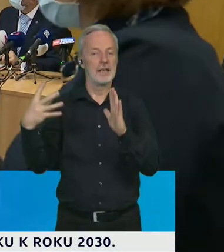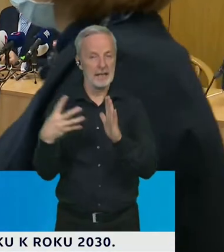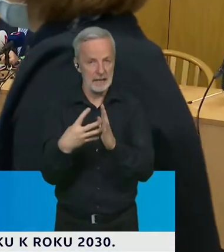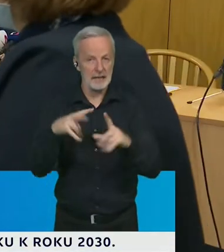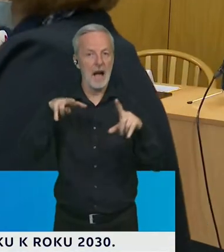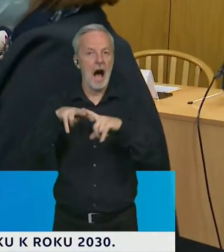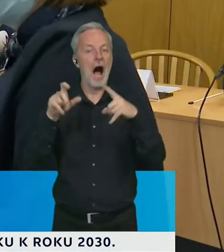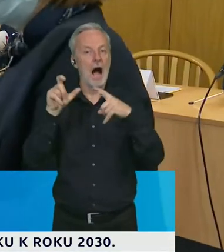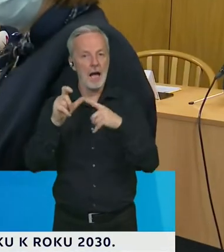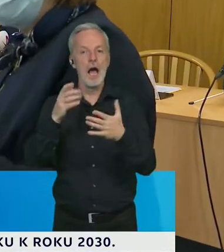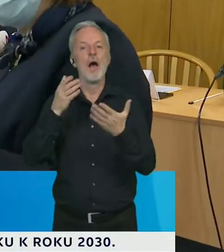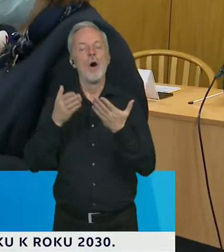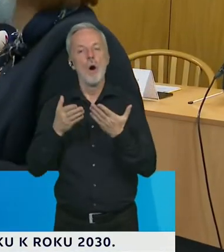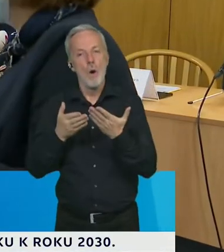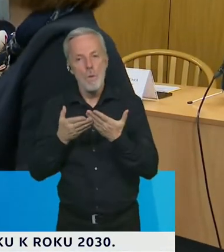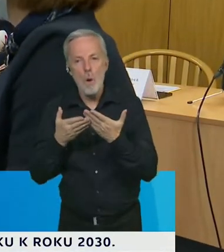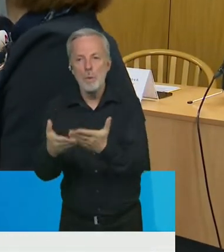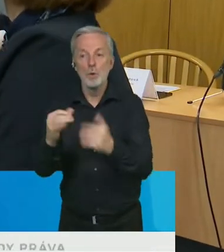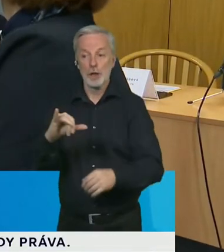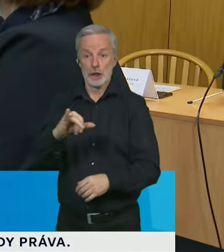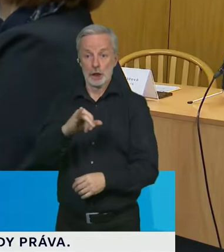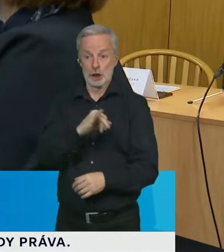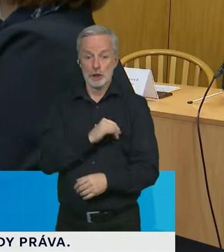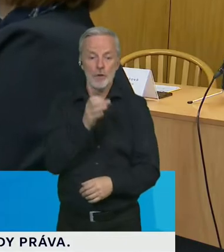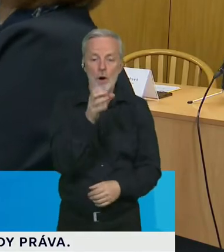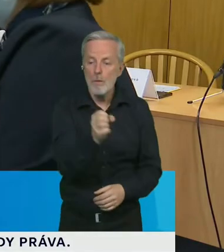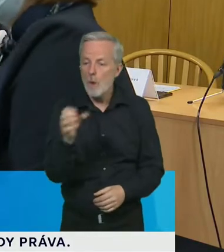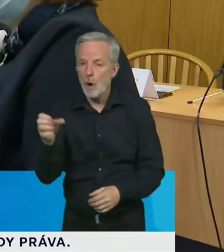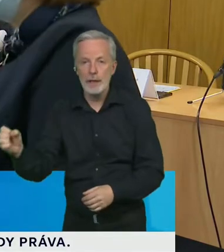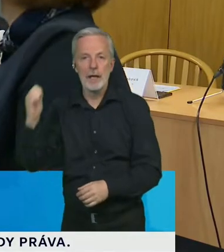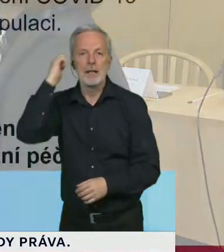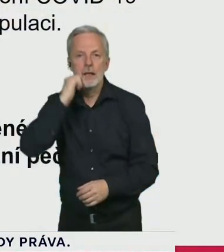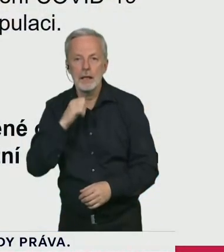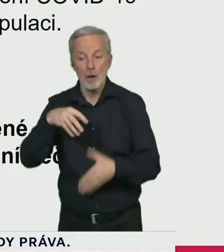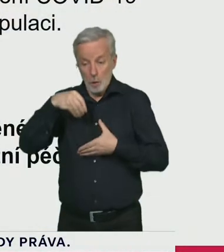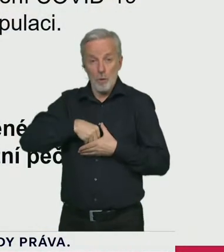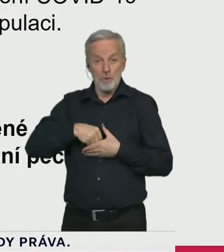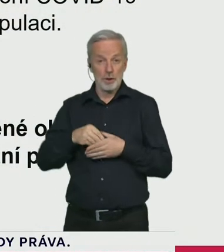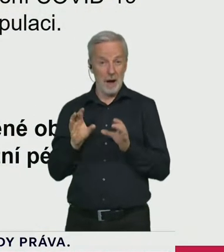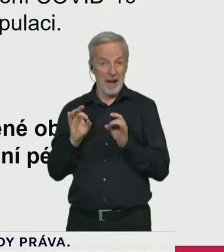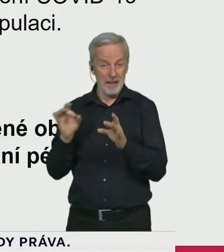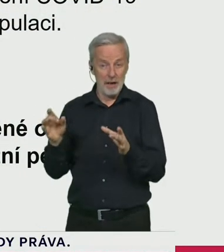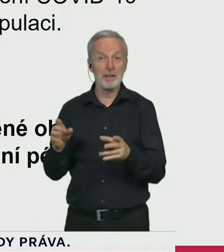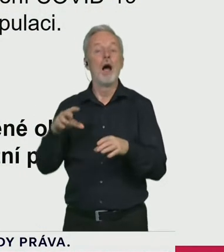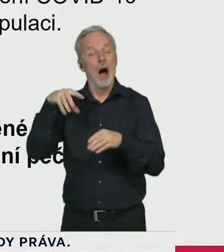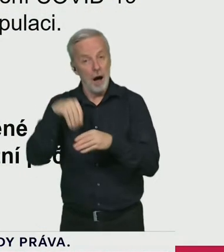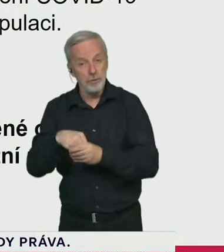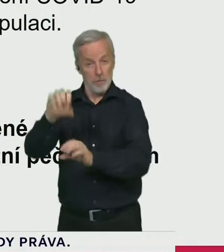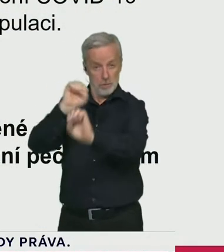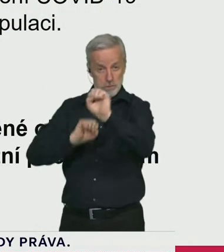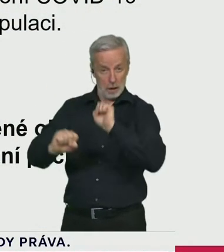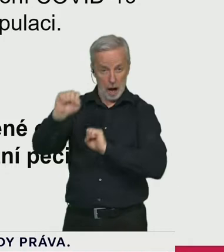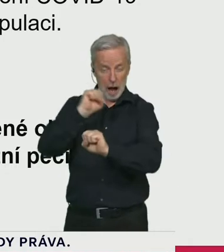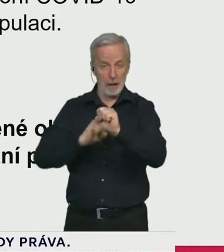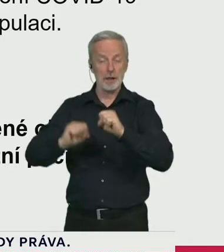časné detekci těch vysoce infekčních případů a tím pádem předchází dalšímu šíření onemocnění způsobeným